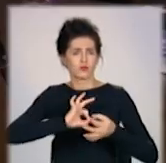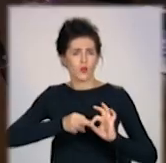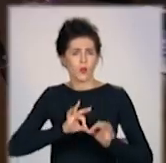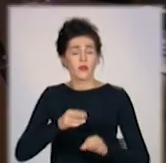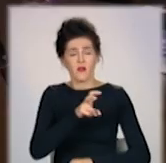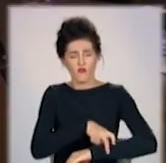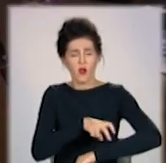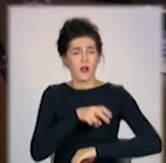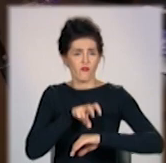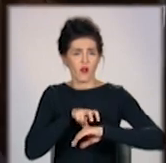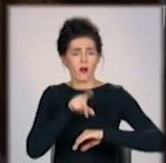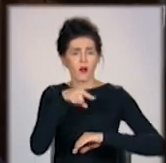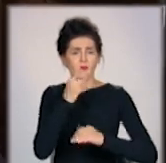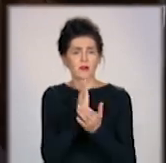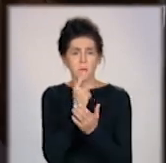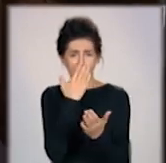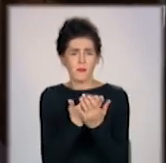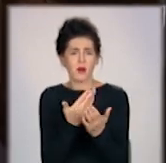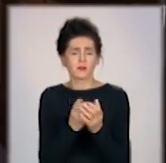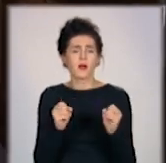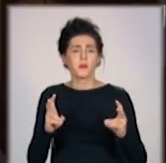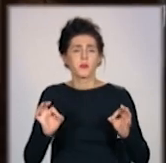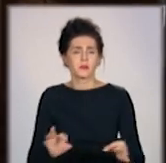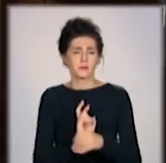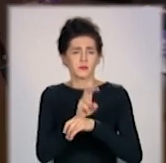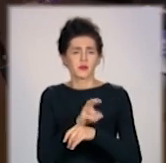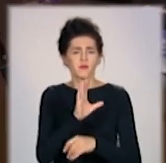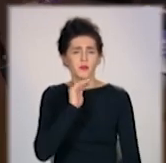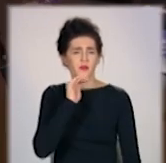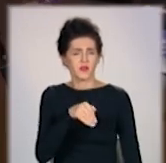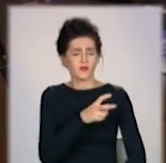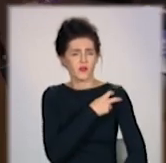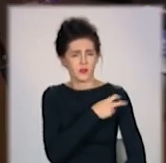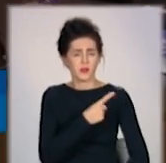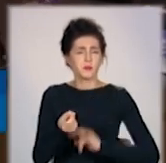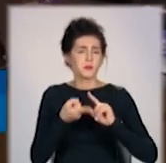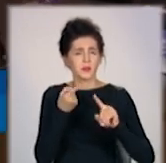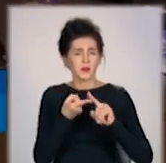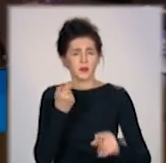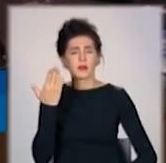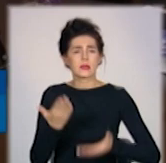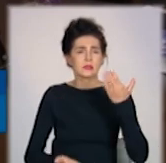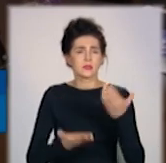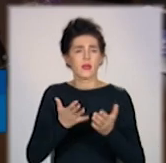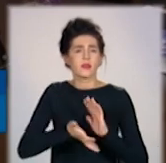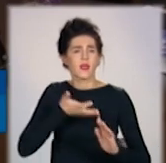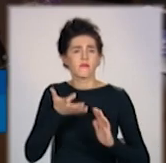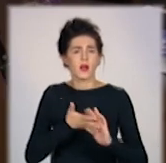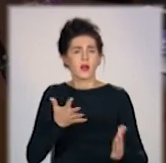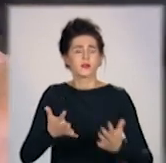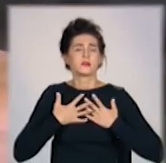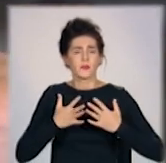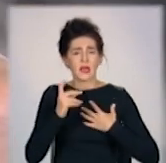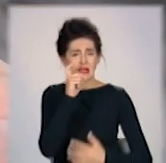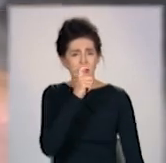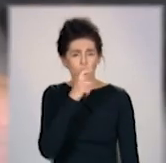показання, коли дійсно необхідно потрапити на прийом до фахівця. Перше. Ви відчуваєте нехватку кислорода.